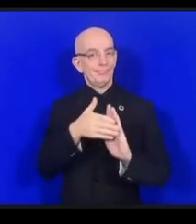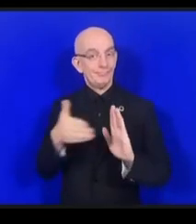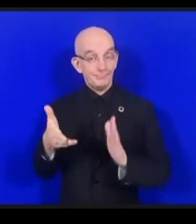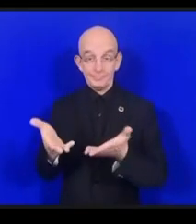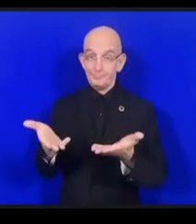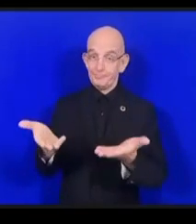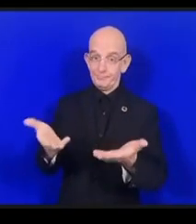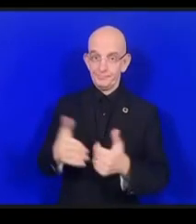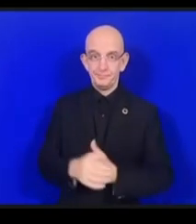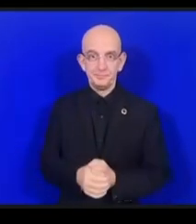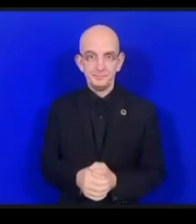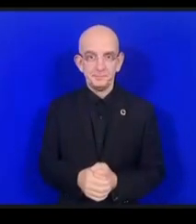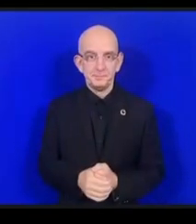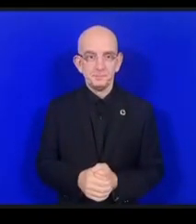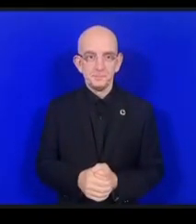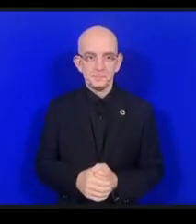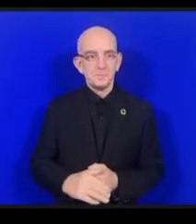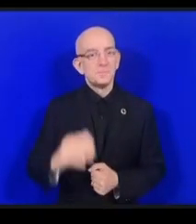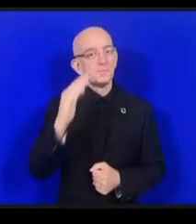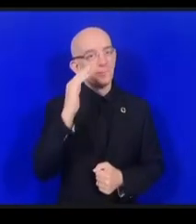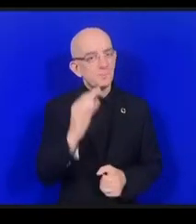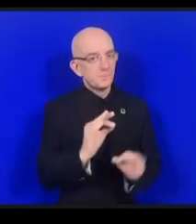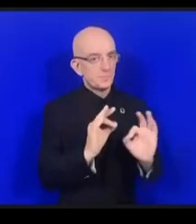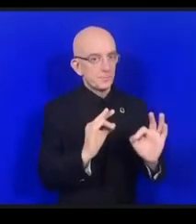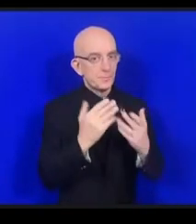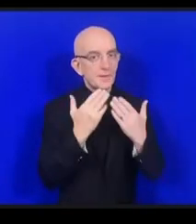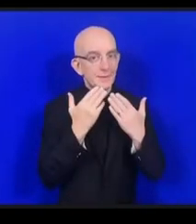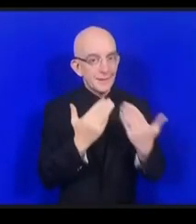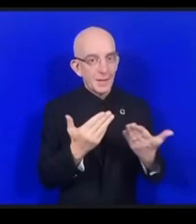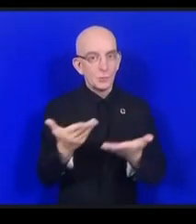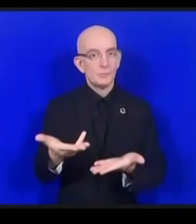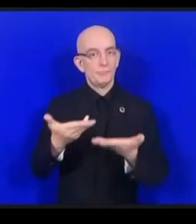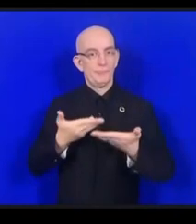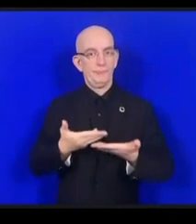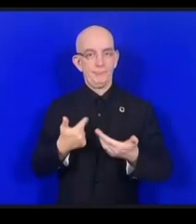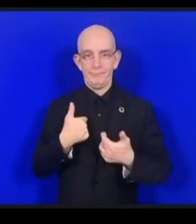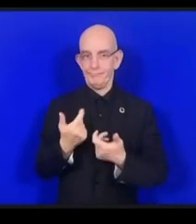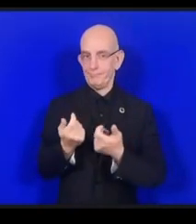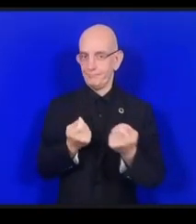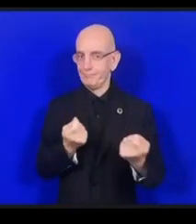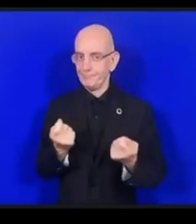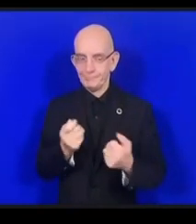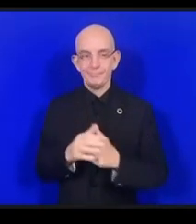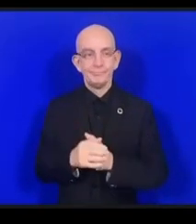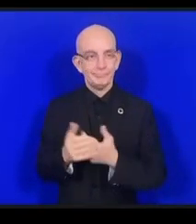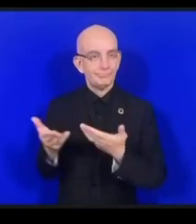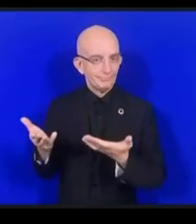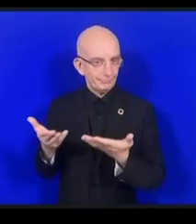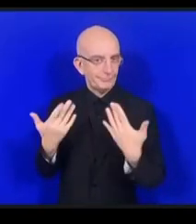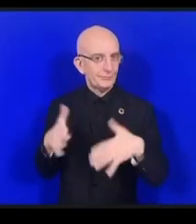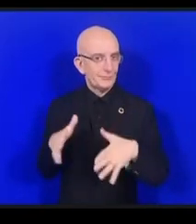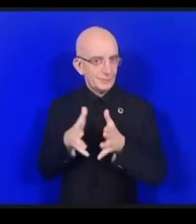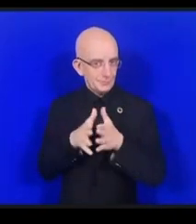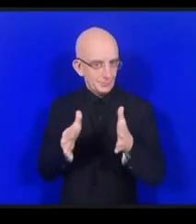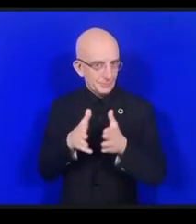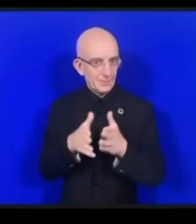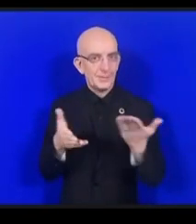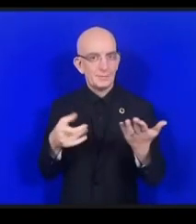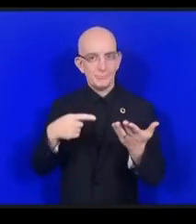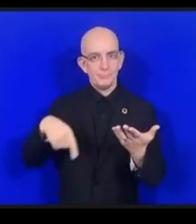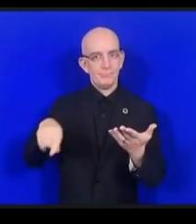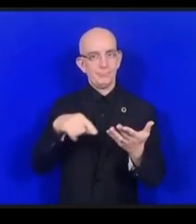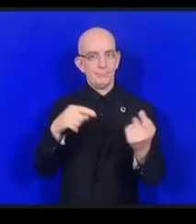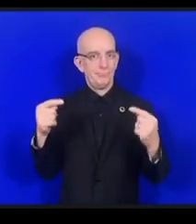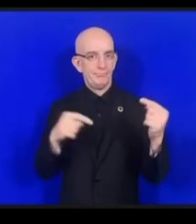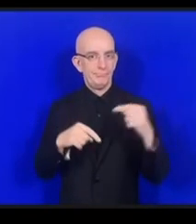Marcus a déjà mentionné qu'il s'agit de 28 coalitions dynamiques. Ce qu'elles ont toutes en commun, c'est trois choses.